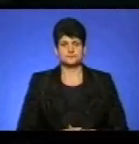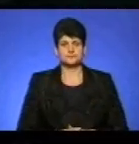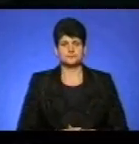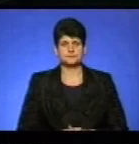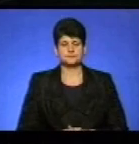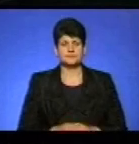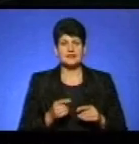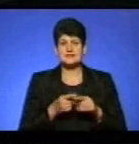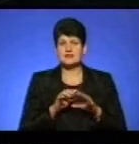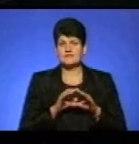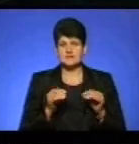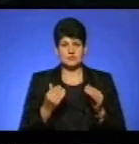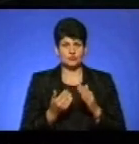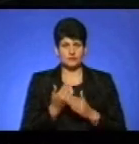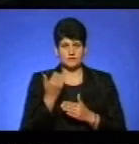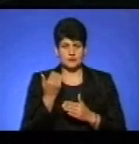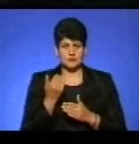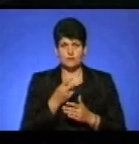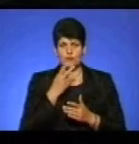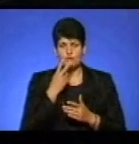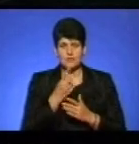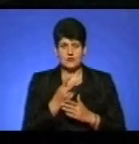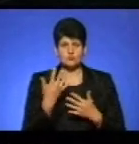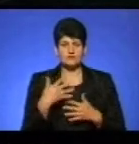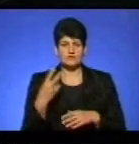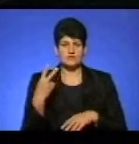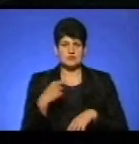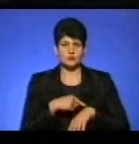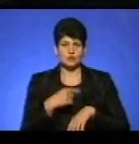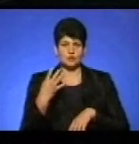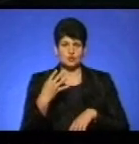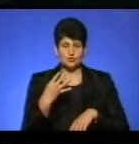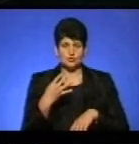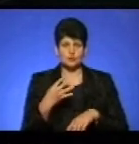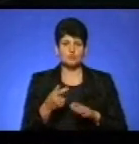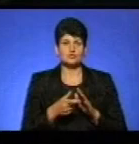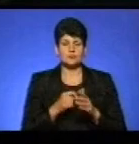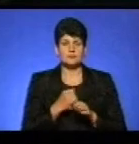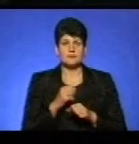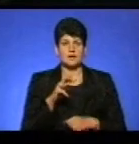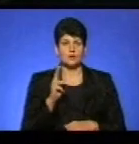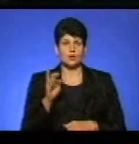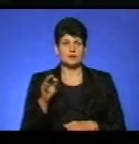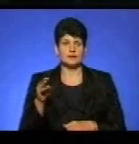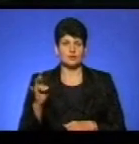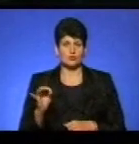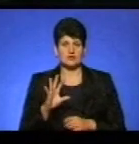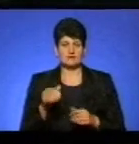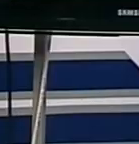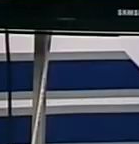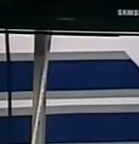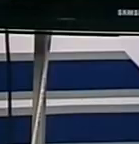Це всі новини випуску. Побачимося вже о 20.40. У студії працювала Марія Котенко. На все добре.